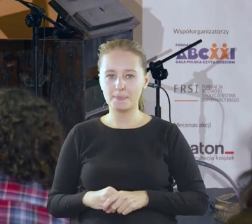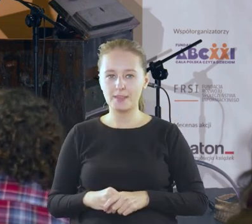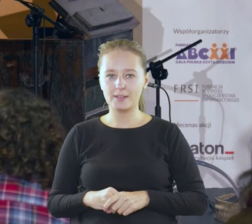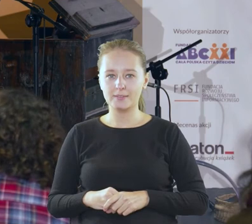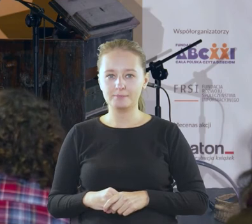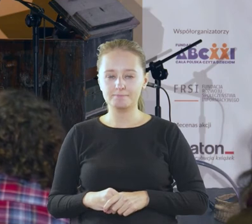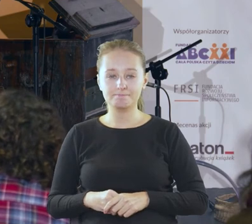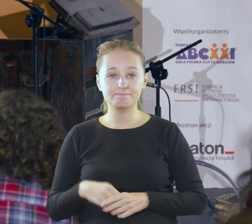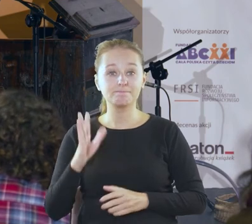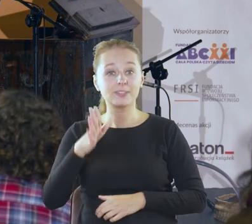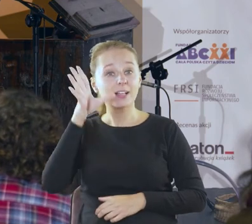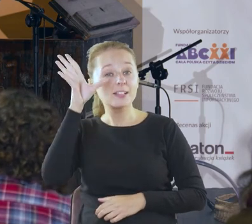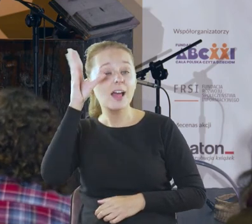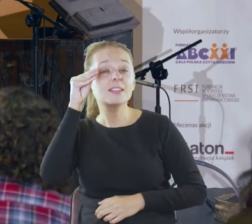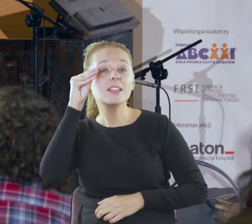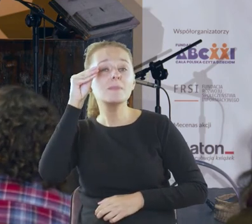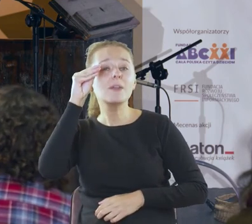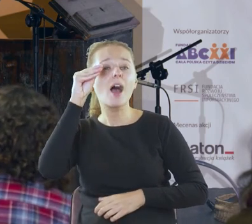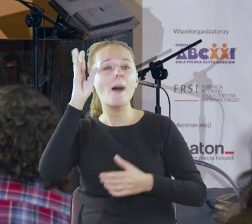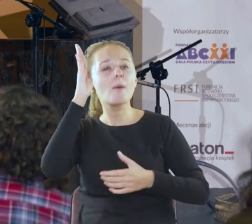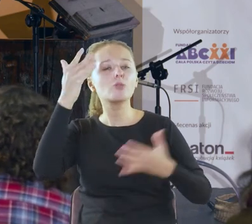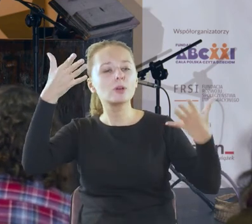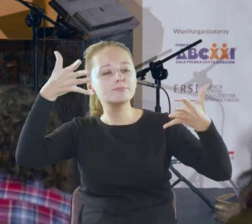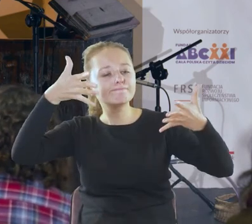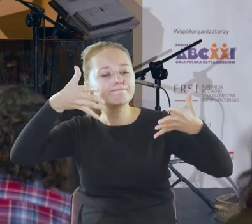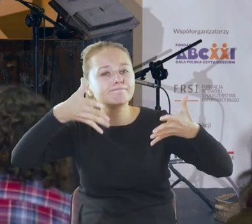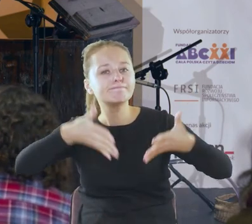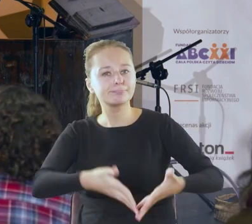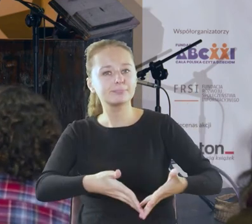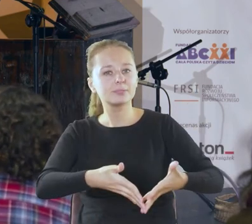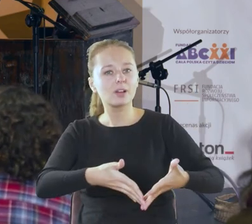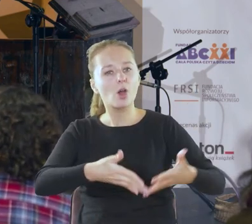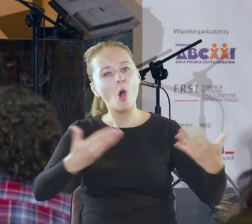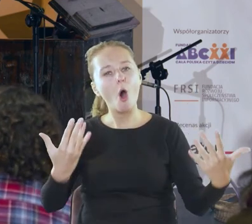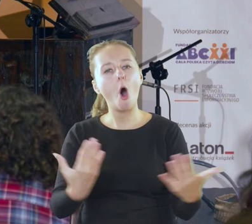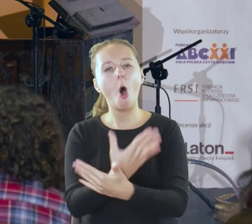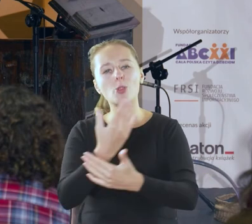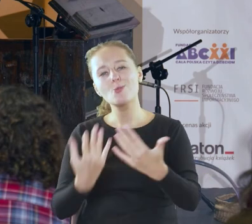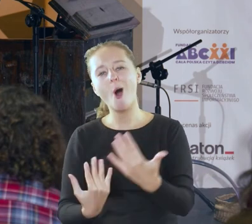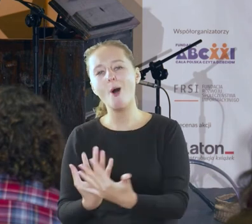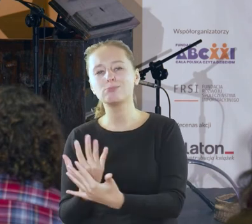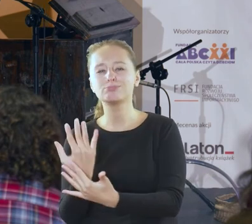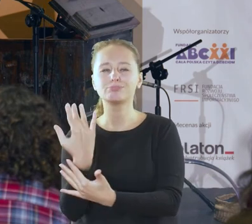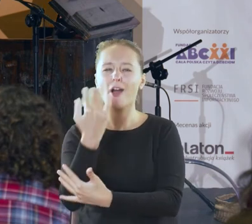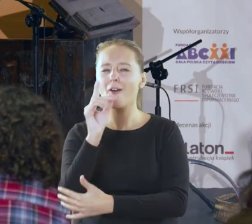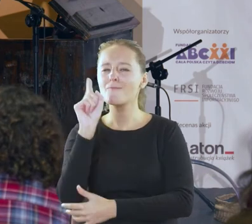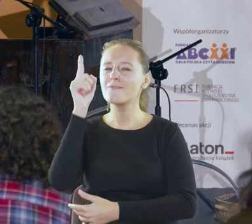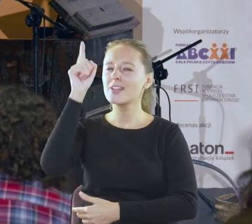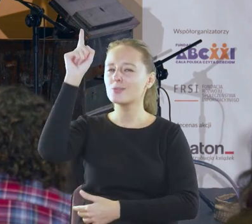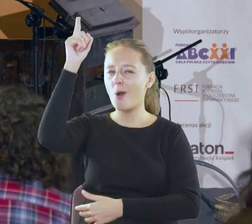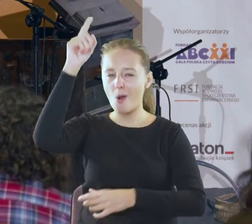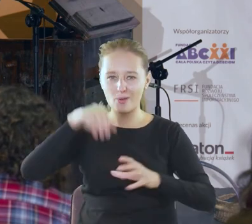schodzi głęboko do ziemi a potem rośnie rośnie wysoko